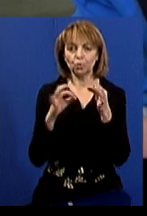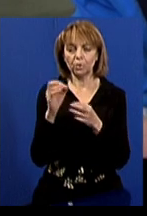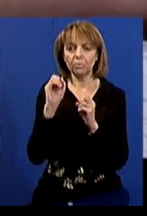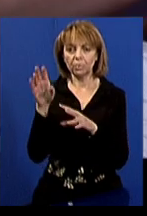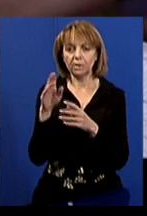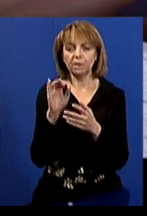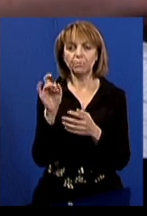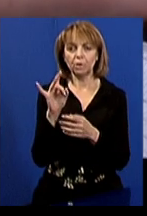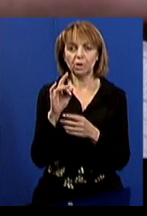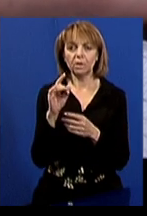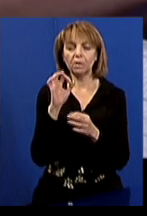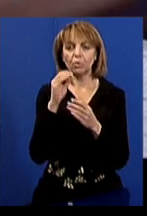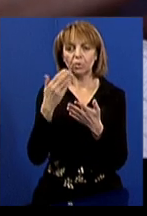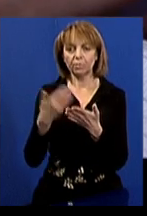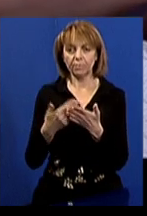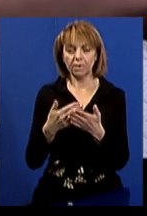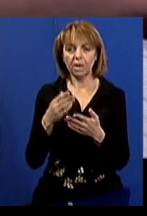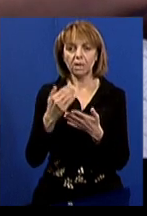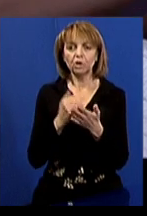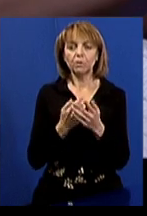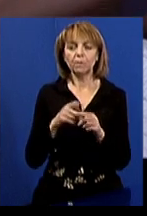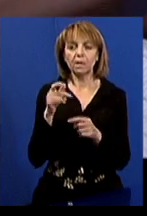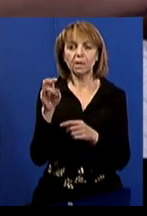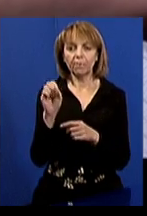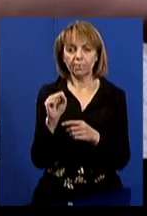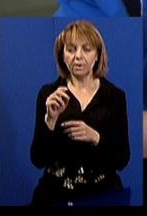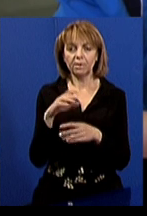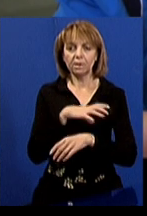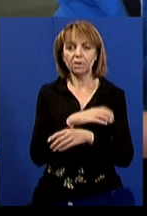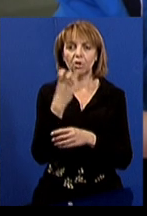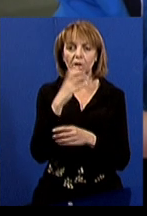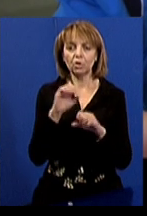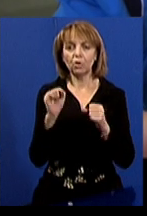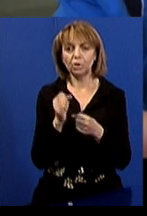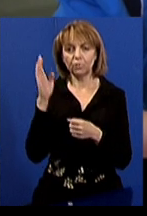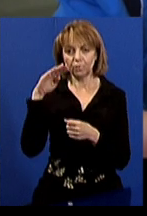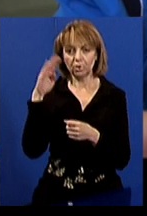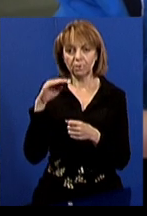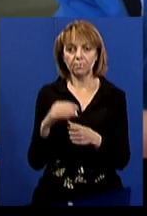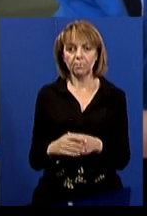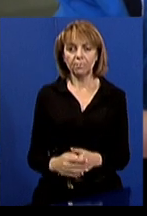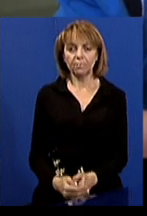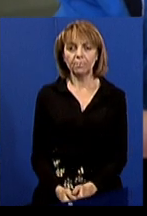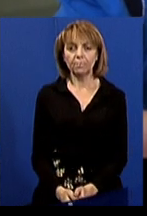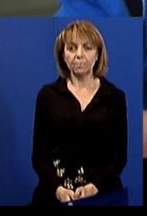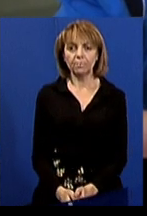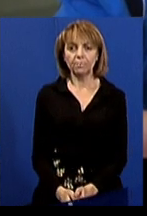звітуємо про це. Режими – це гідравліка, подача – тецівська, тиск гарячої та холодної води».